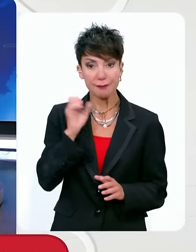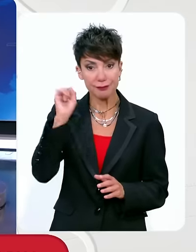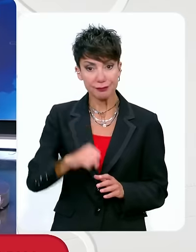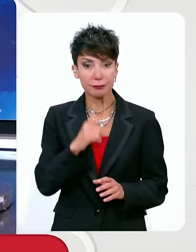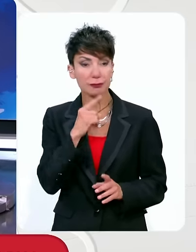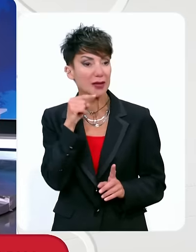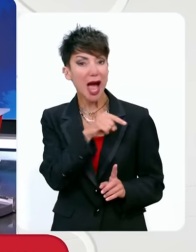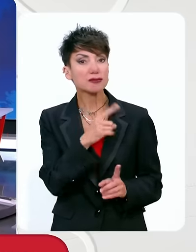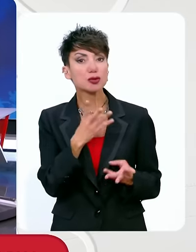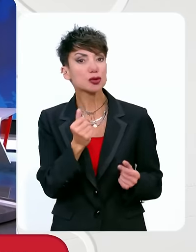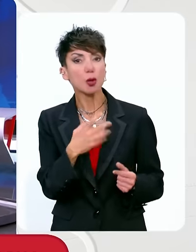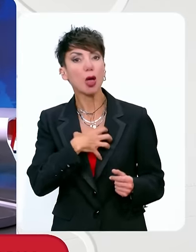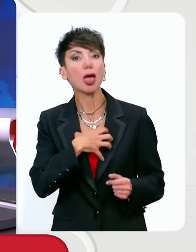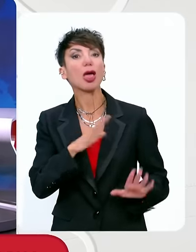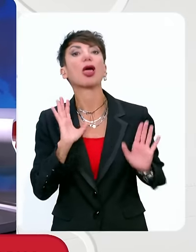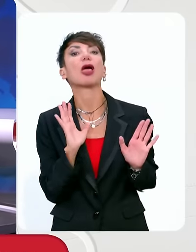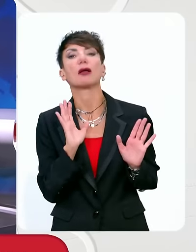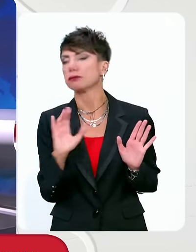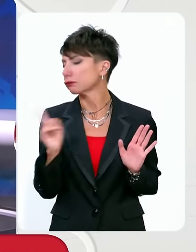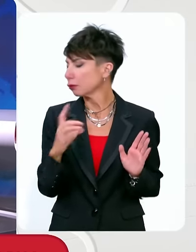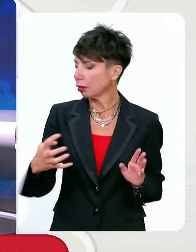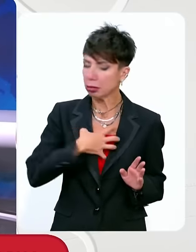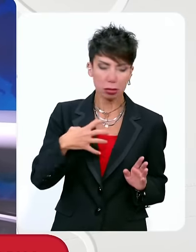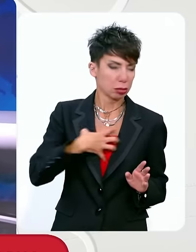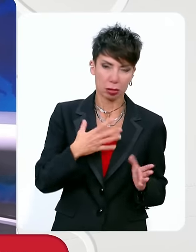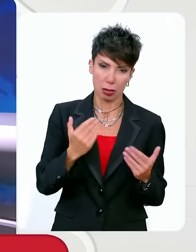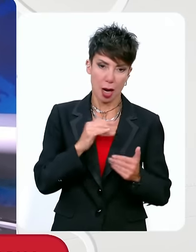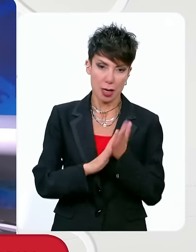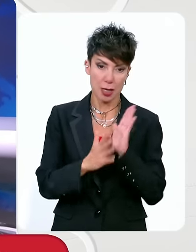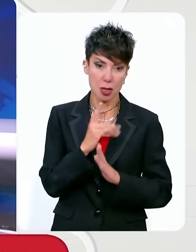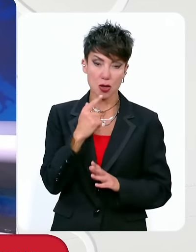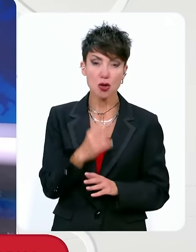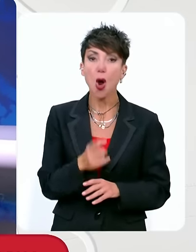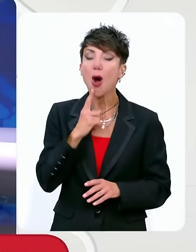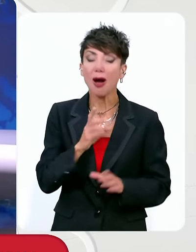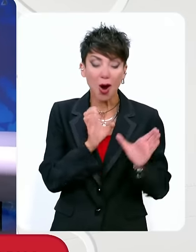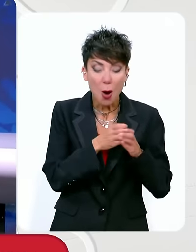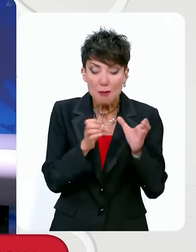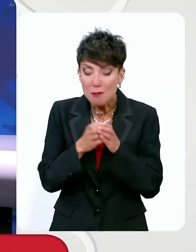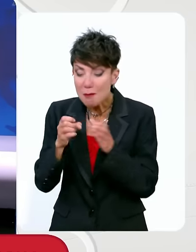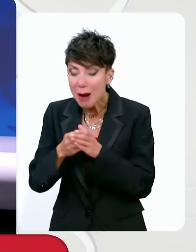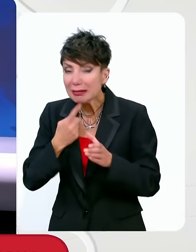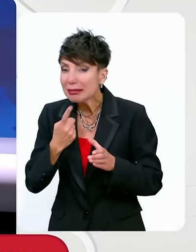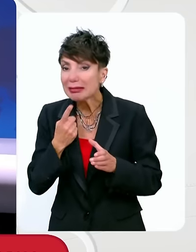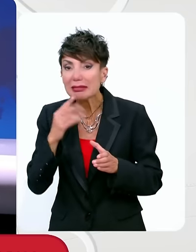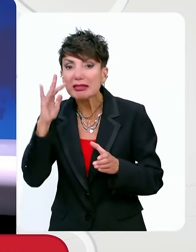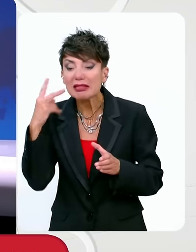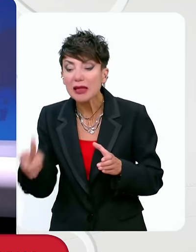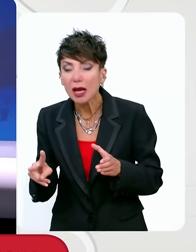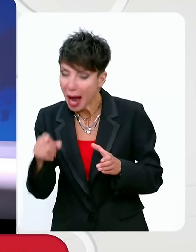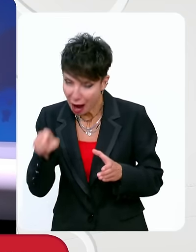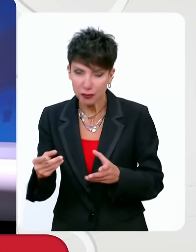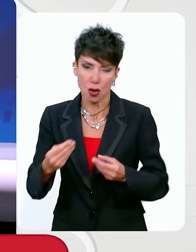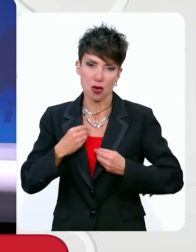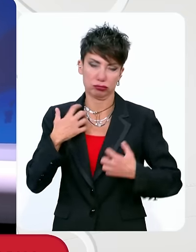που κατεβαίναν. Όχι, δεν με ανησυχεί αυτό. Με ανησυχούν οι πολιτικές αυτών των κομμάτων. Εμείς θεωρούμε ότι μια τέτοια